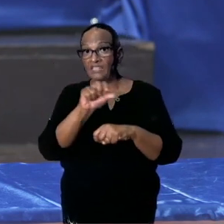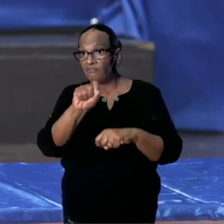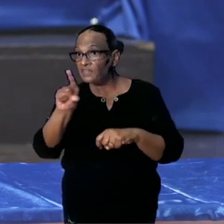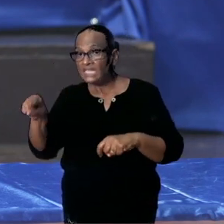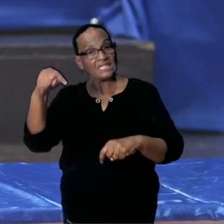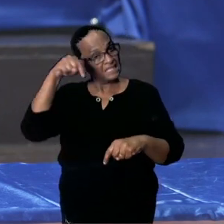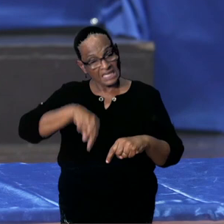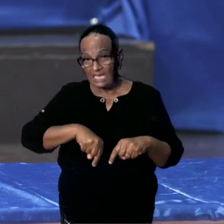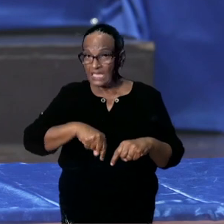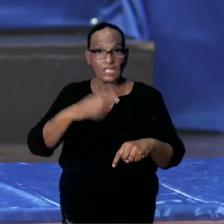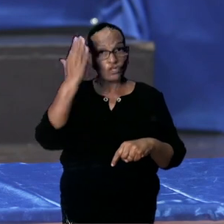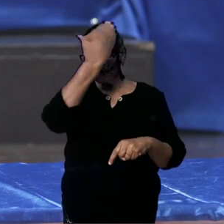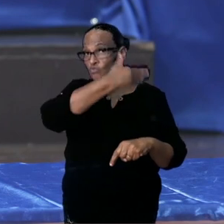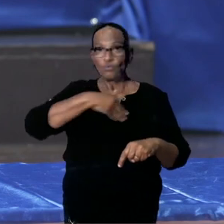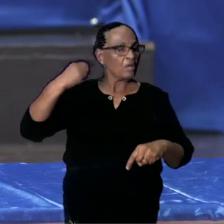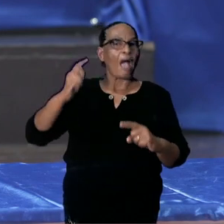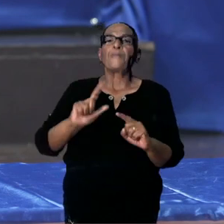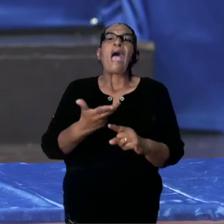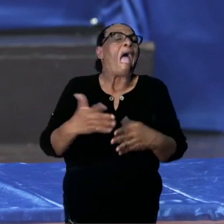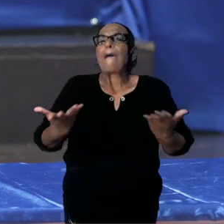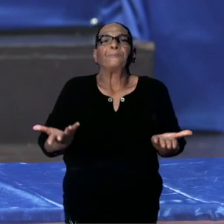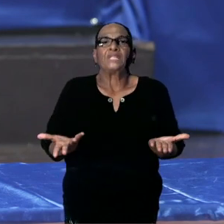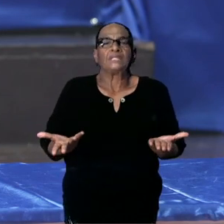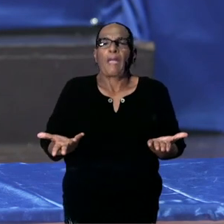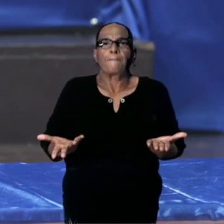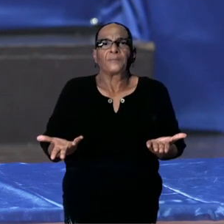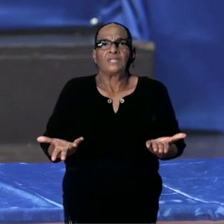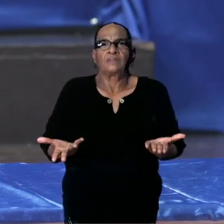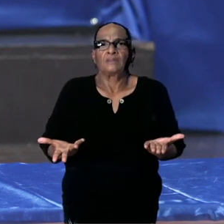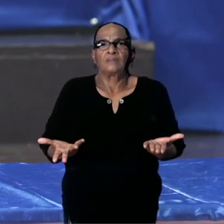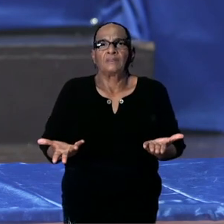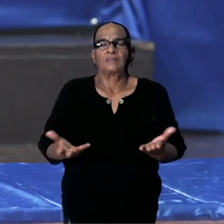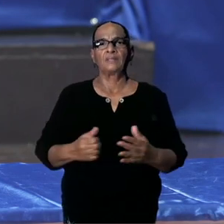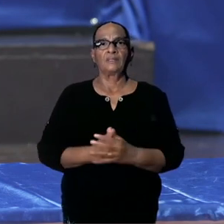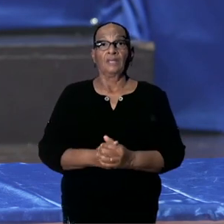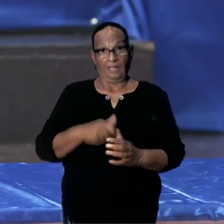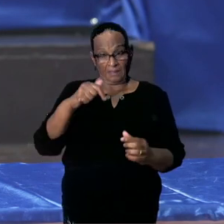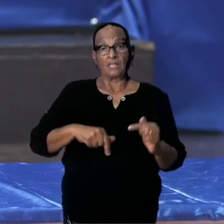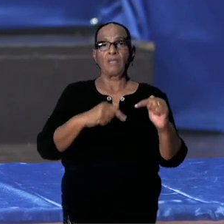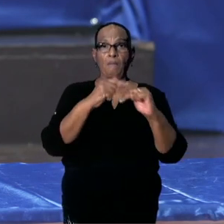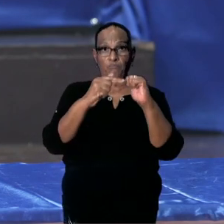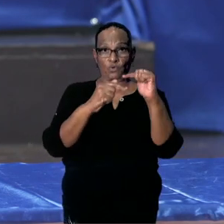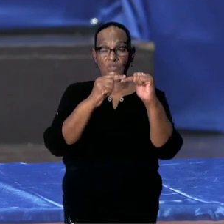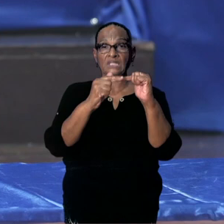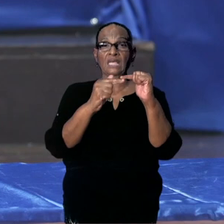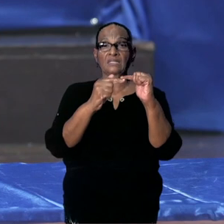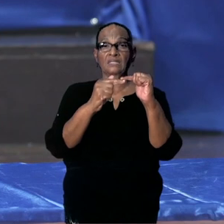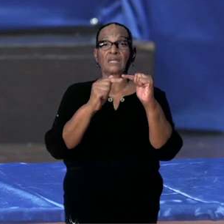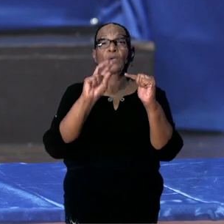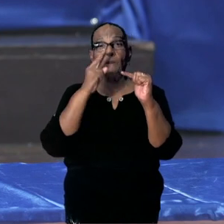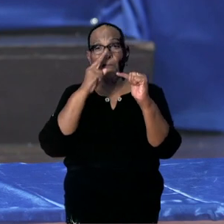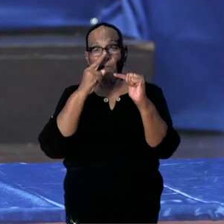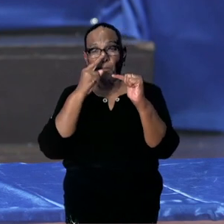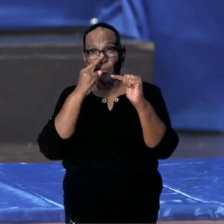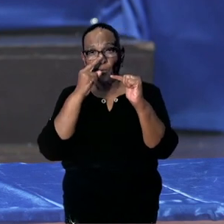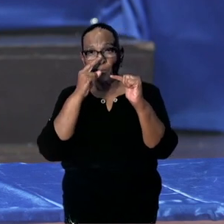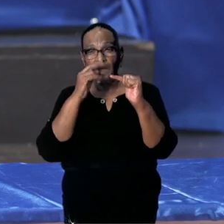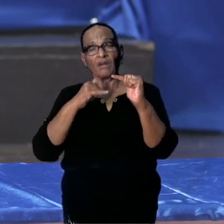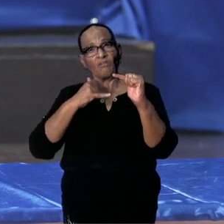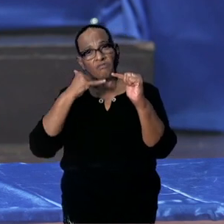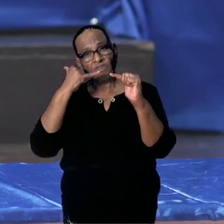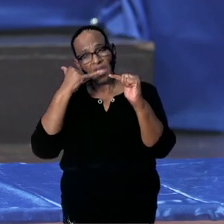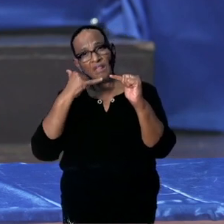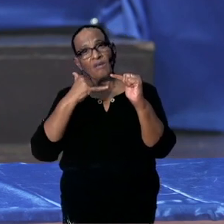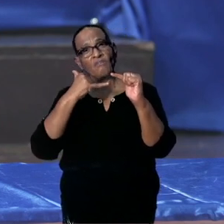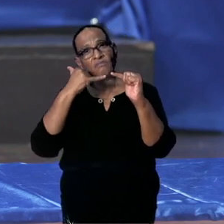een steekproef is. Dus uiteraard zal het sequensen, dus dit proces, we zullen proberen zoveel mogelijk weer